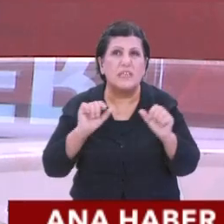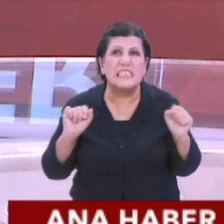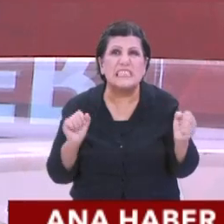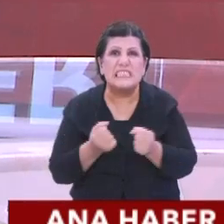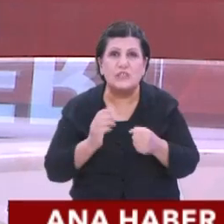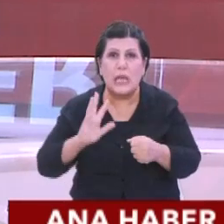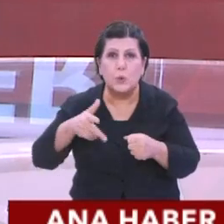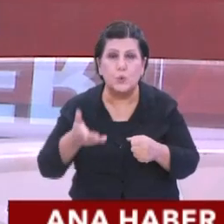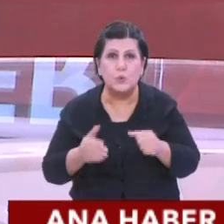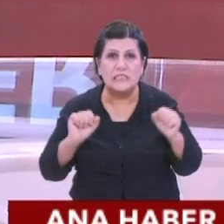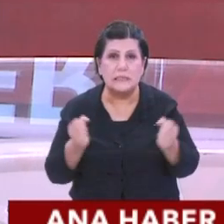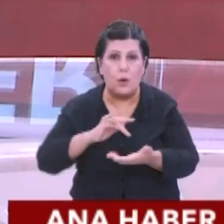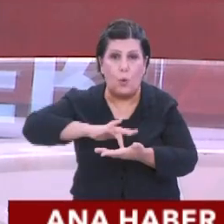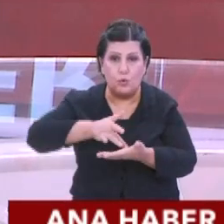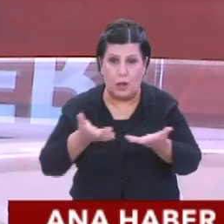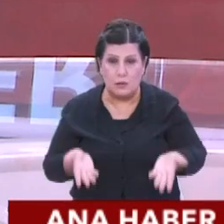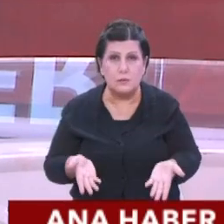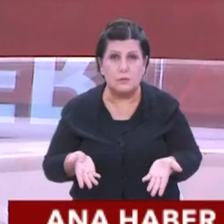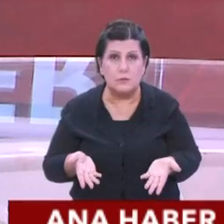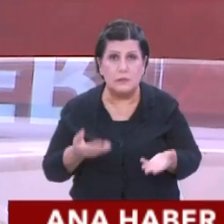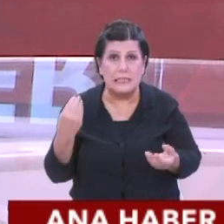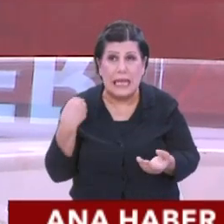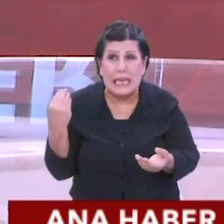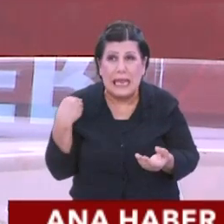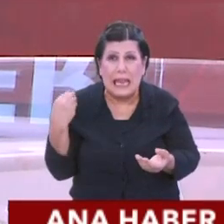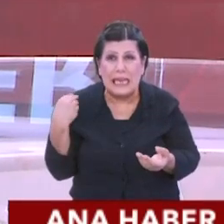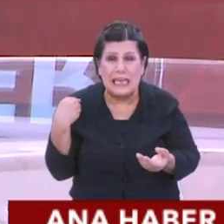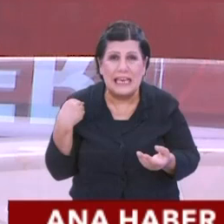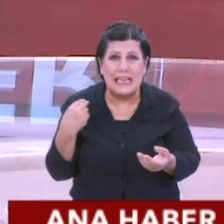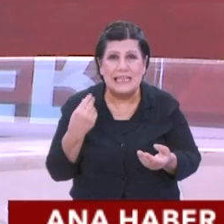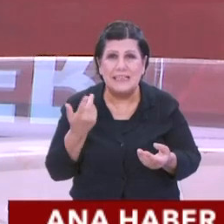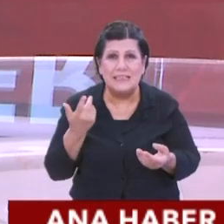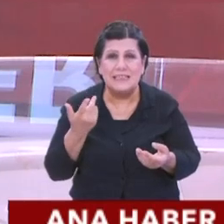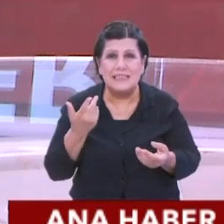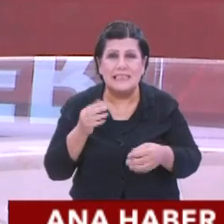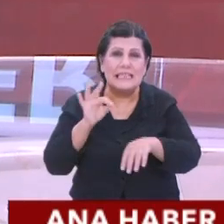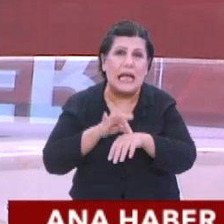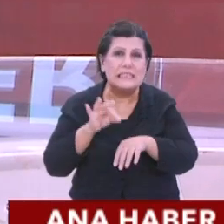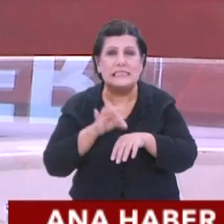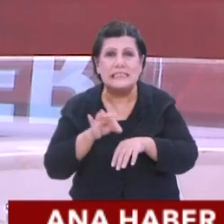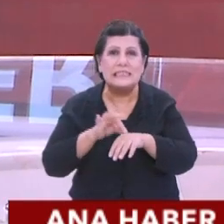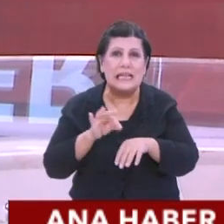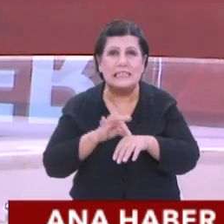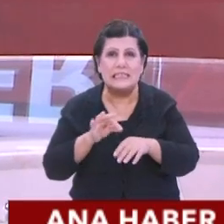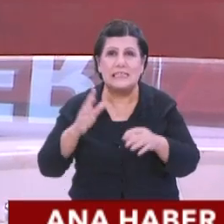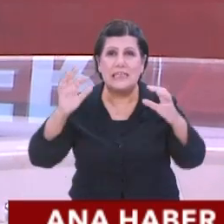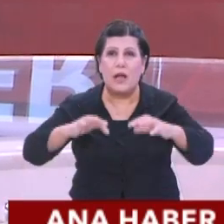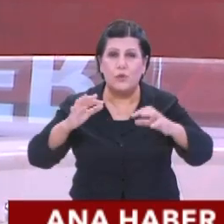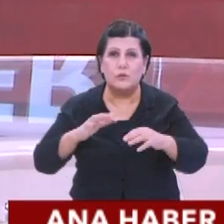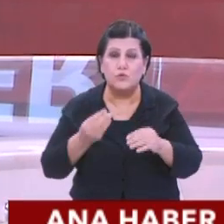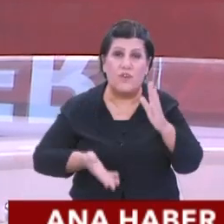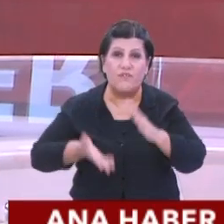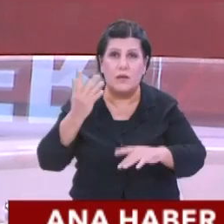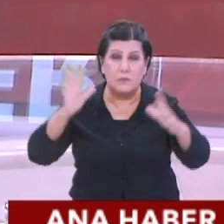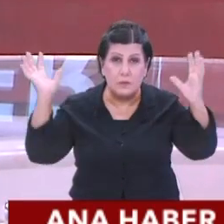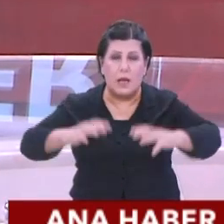geçiriyoruz, kışın da ortasına geldik. Daha yeni yeni böyle nazlı nazlı kar yağıyor. Halbuki oldukça fazla